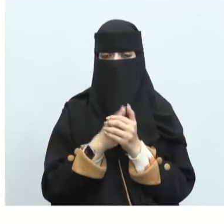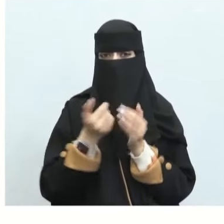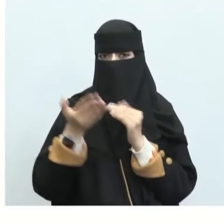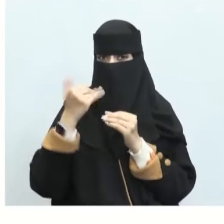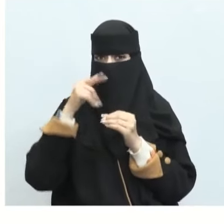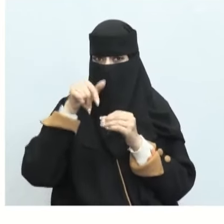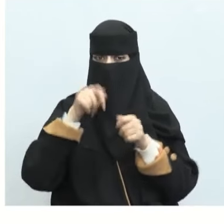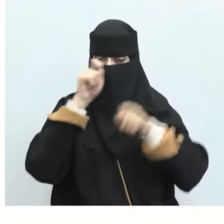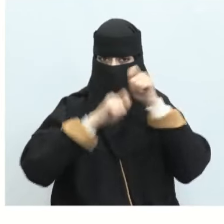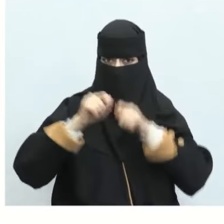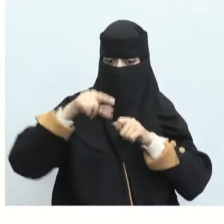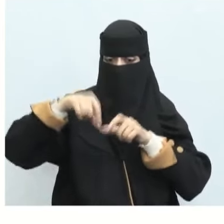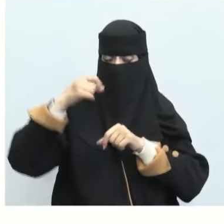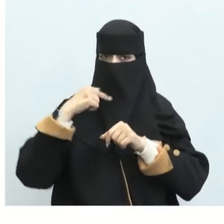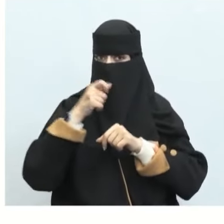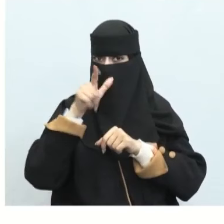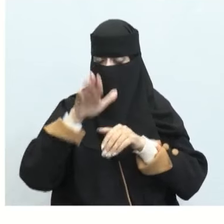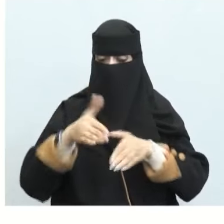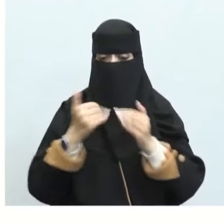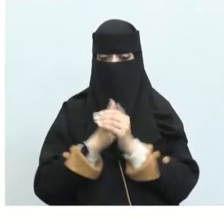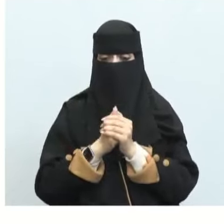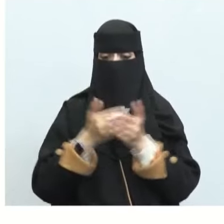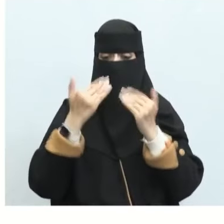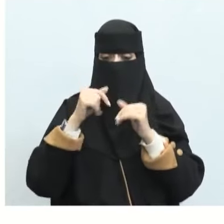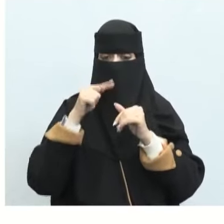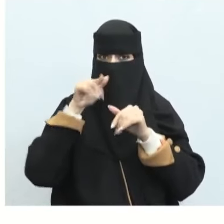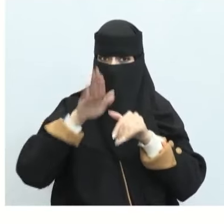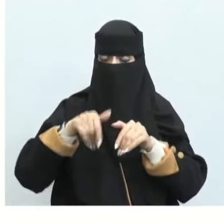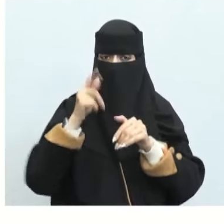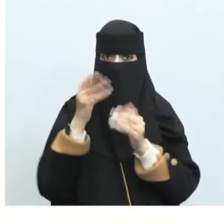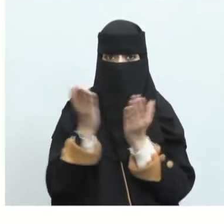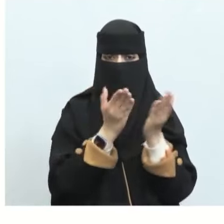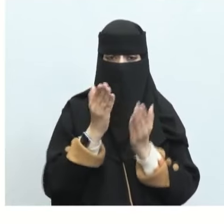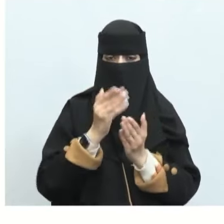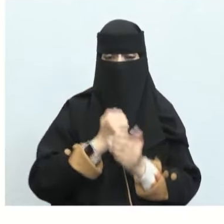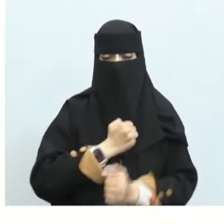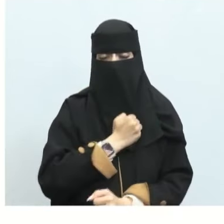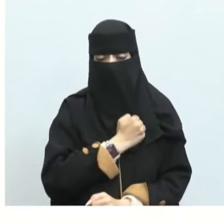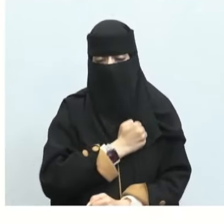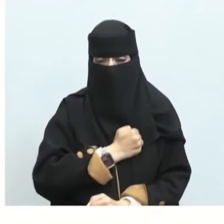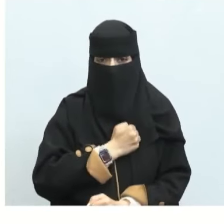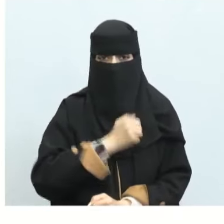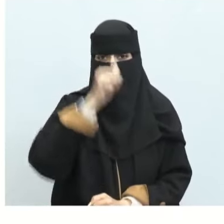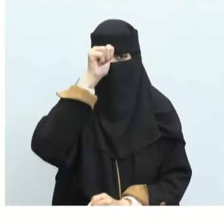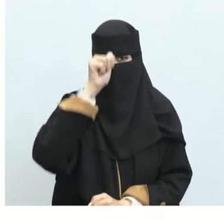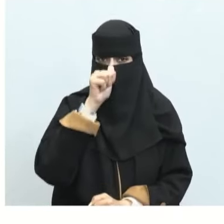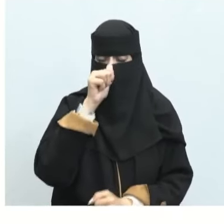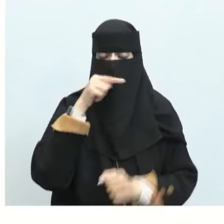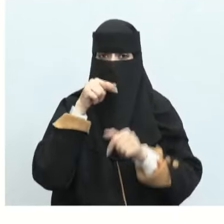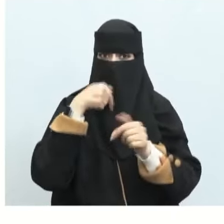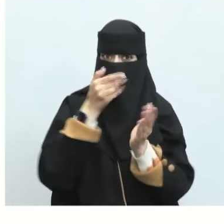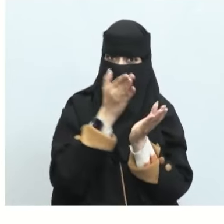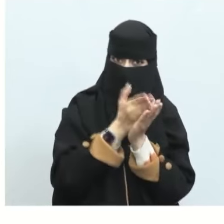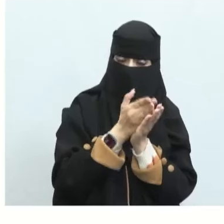الأخير بمكانك أيضا تستخرجها قبل أن نذكرها تتجلى أيضا في هذه القصيدة العاطفة حزينة صادقة تحدث عن عاطفة الخنساء في هذه الأبيات